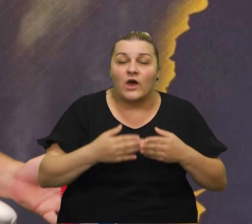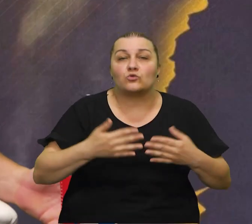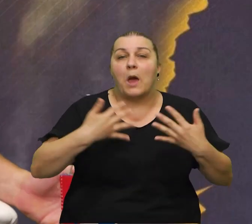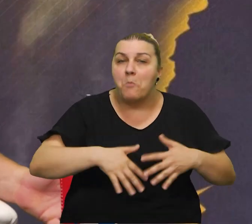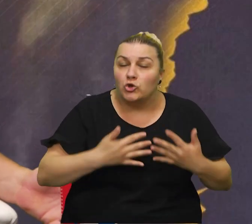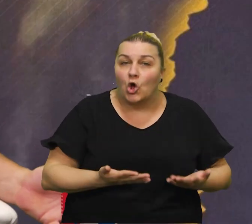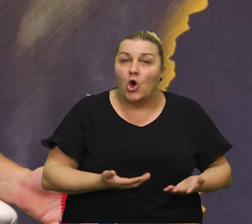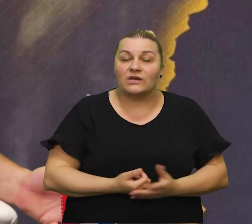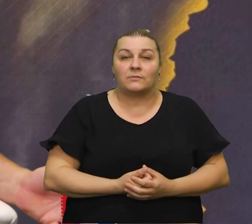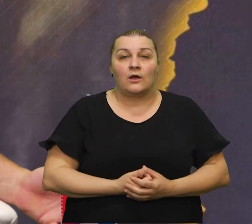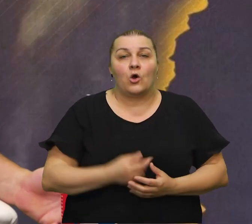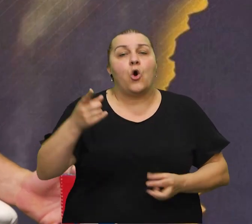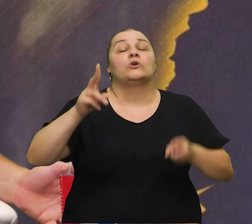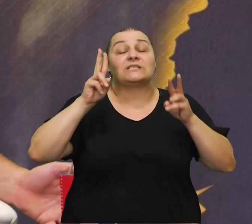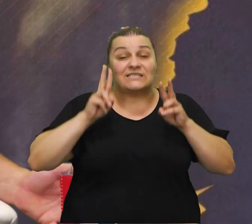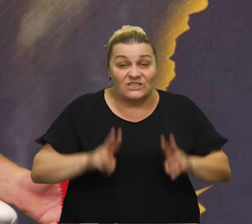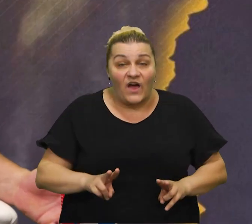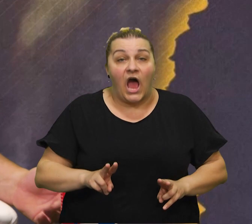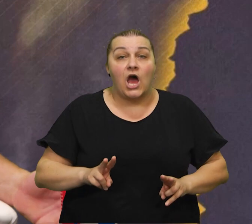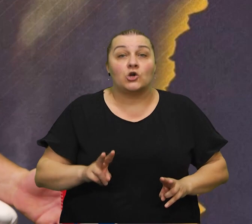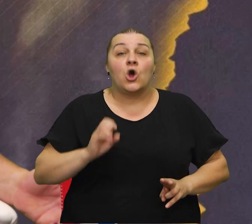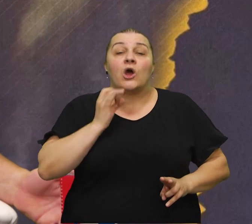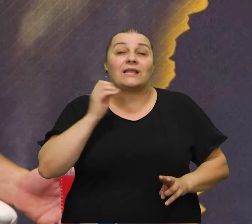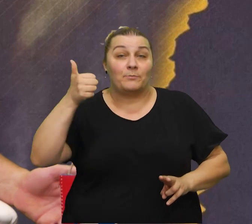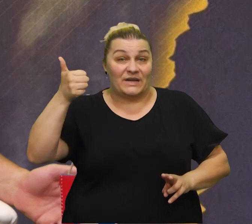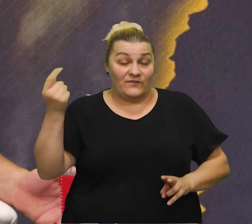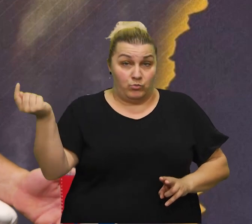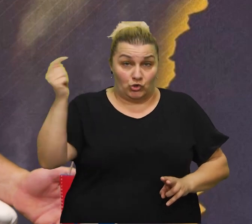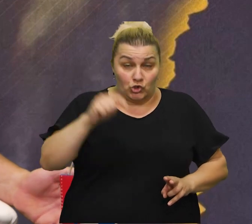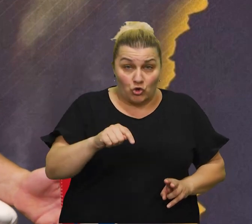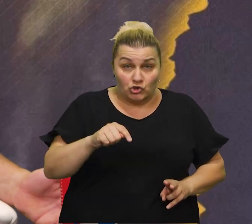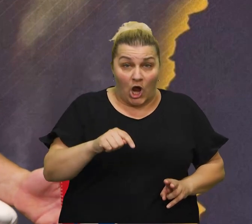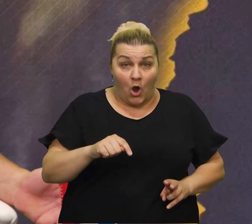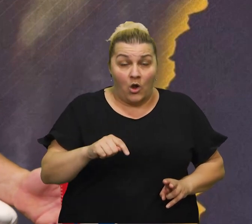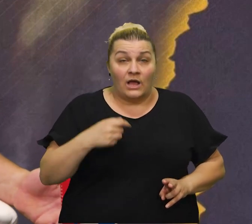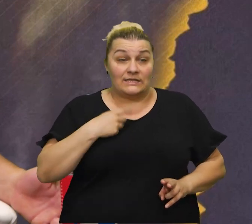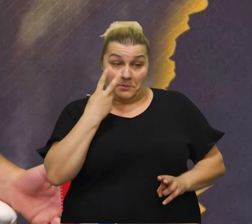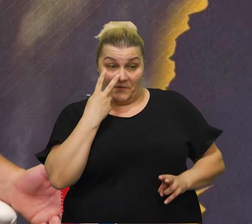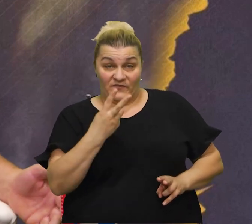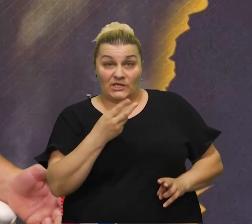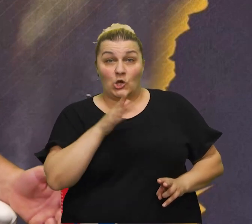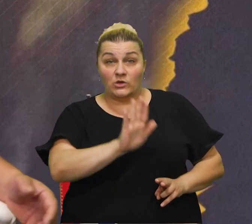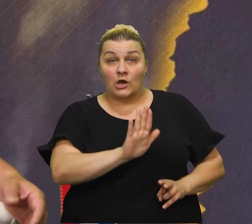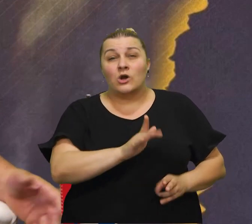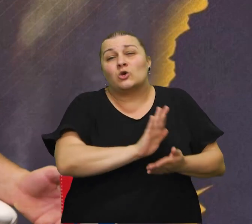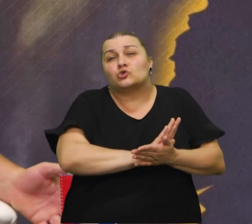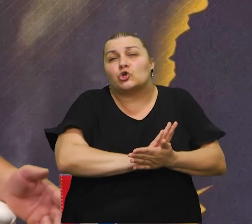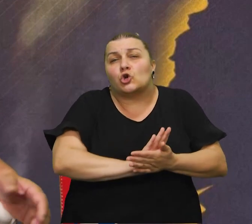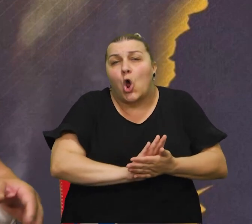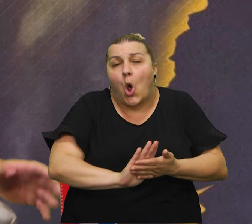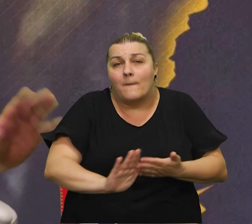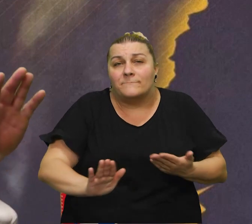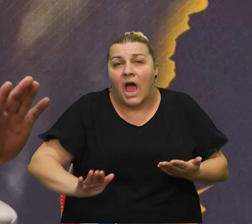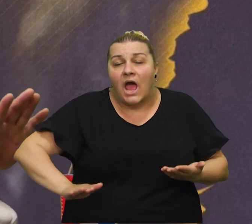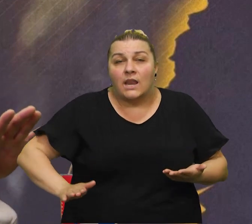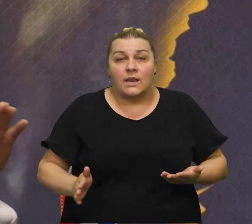motorama znači čovjek je stvarno ono vidio kad mi je došao prvi put i kad sam ga vidio onako skromna